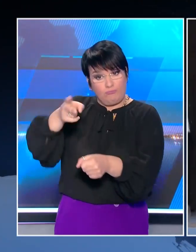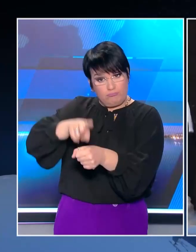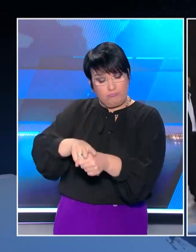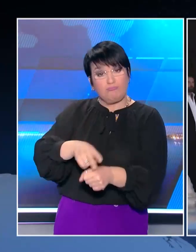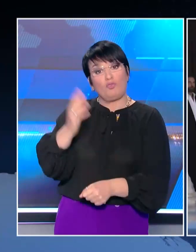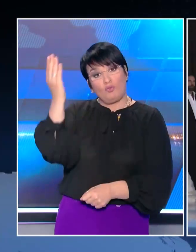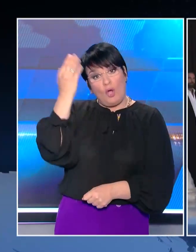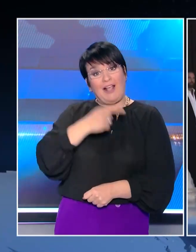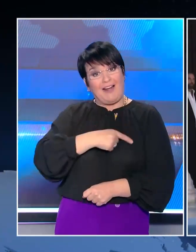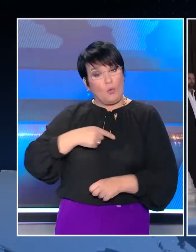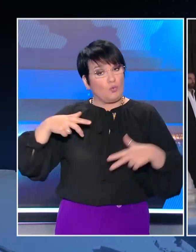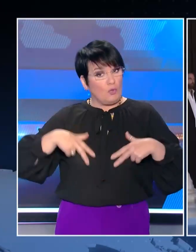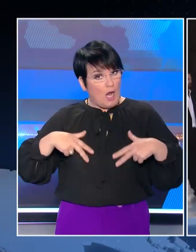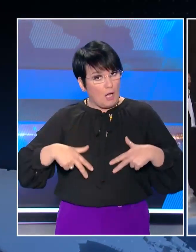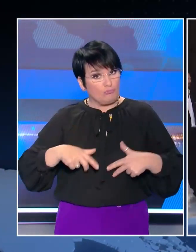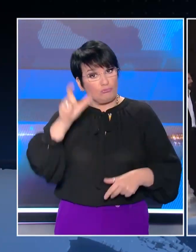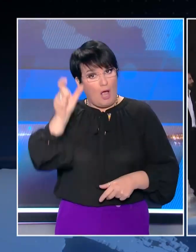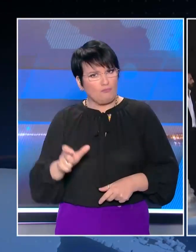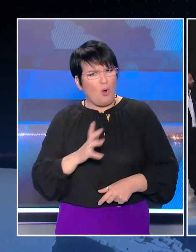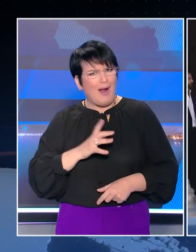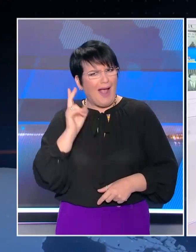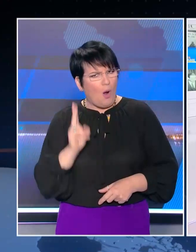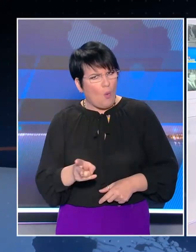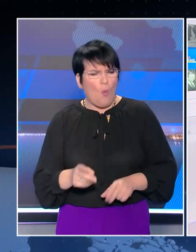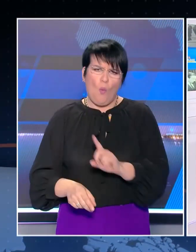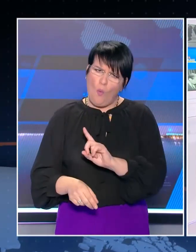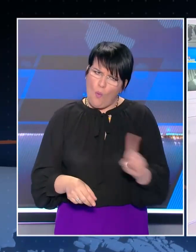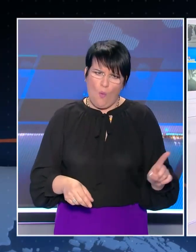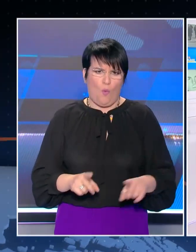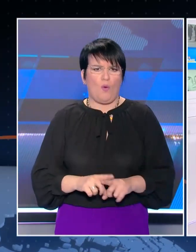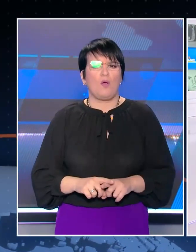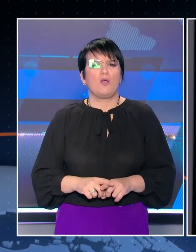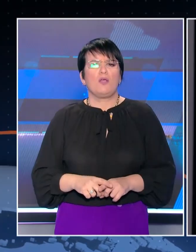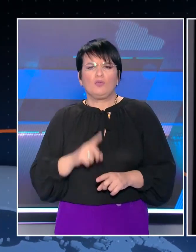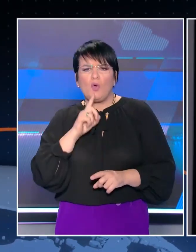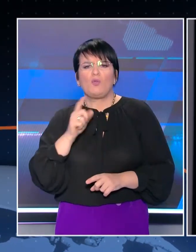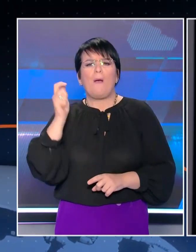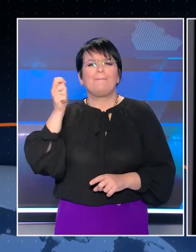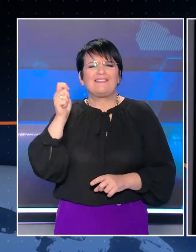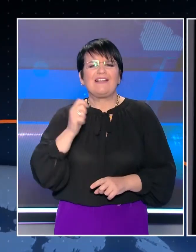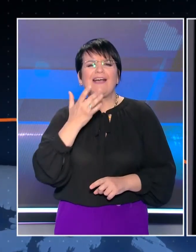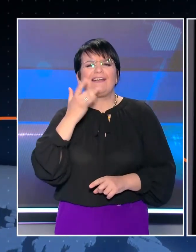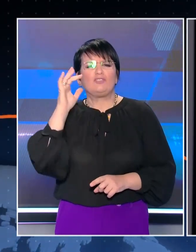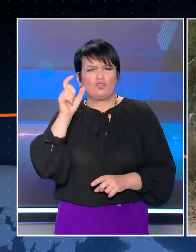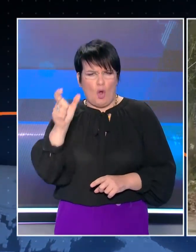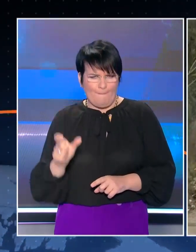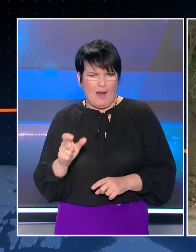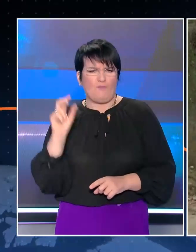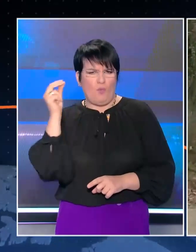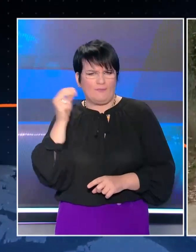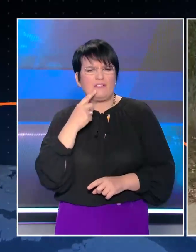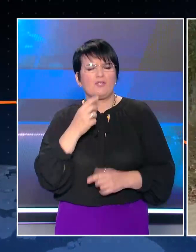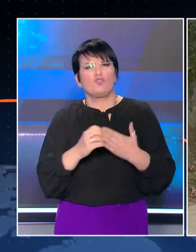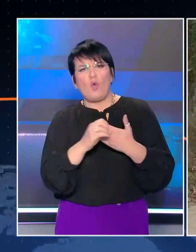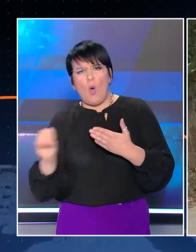αρχηγός κράτους, ένας άνθρωπος ο οποίος δεν έκανε κακό στη χώρα. Ο Γαλάζιος βουλευτής Μεσσηνίας, Μιλτιάδης Χρυσομάλης, μιλώντας στο Open, είπε